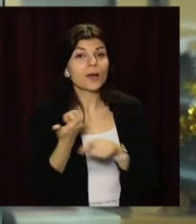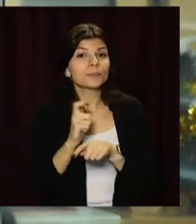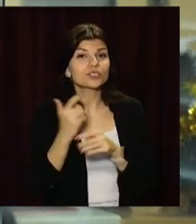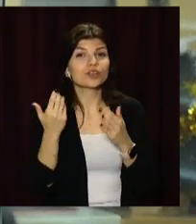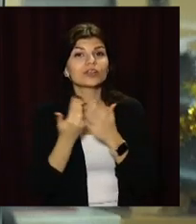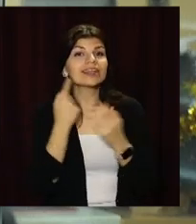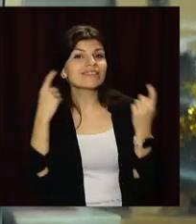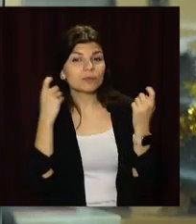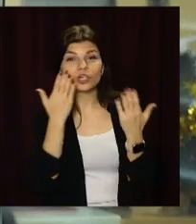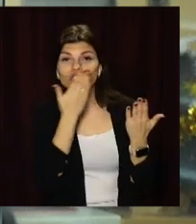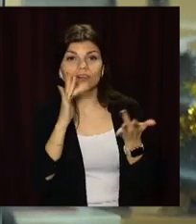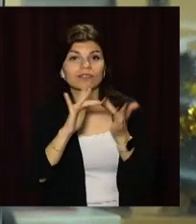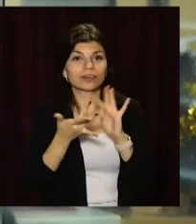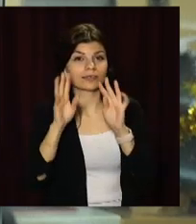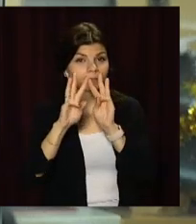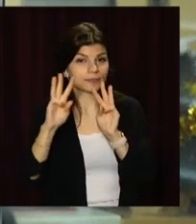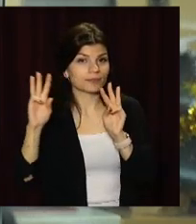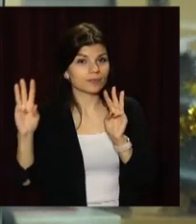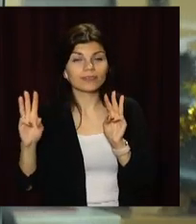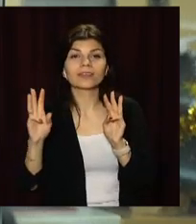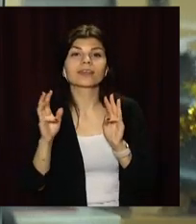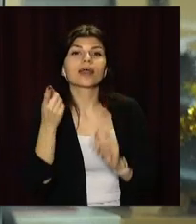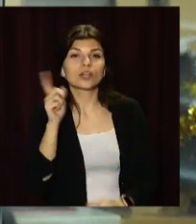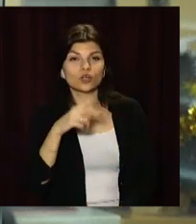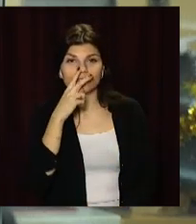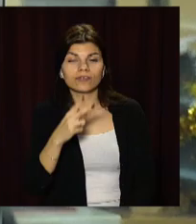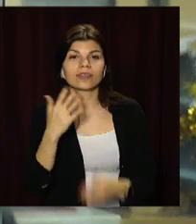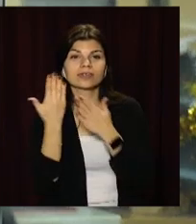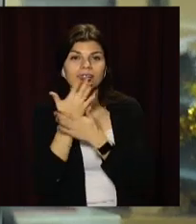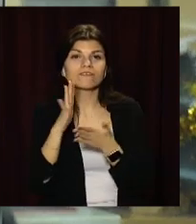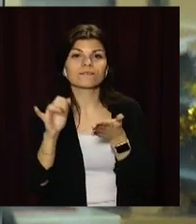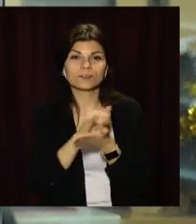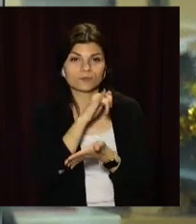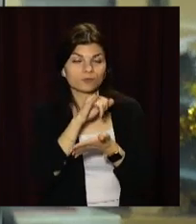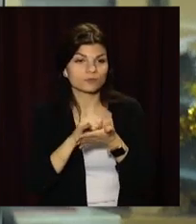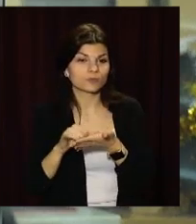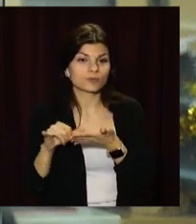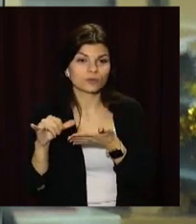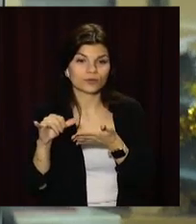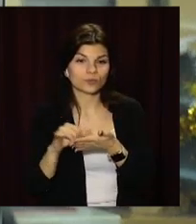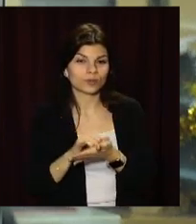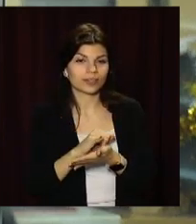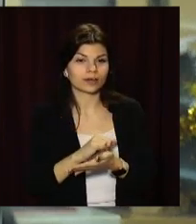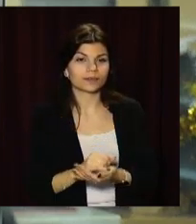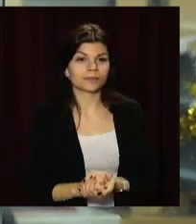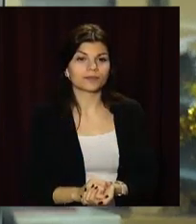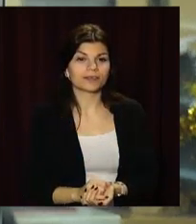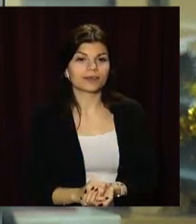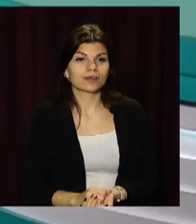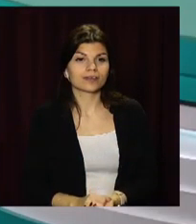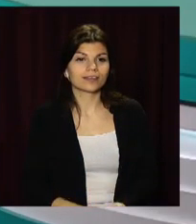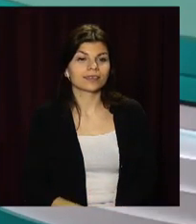Більше інформації читайте на нашому сайті opentv.media, дивіться сюжети в соціальних мережах та на нашому ютуб-каналі.